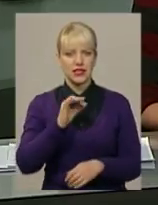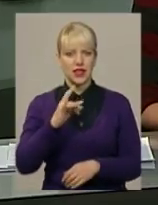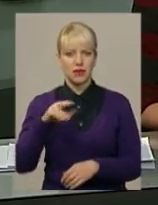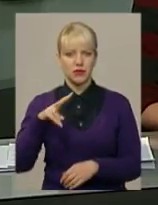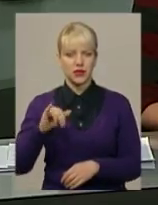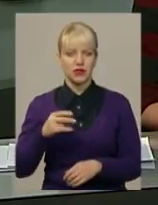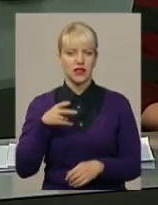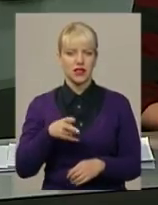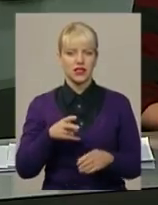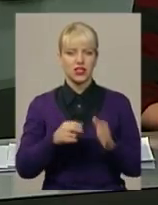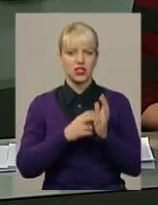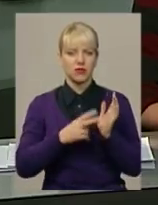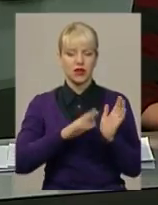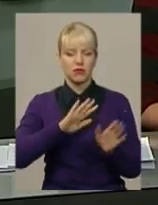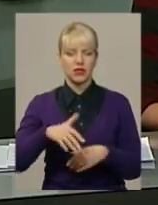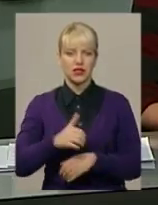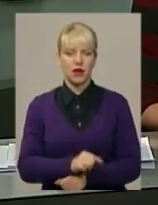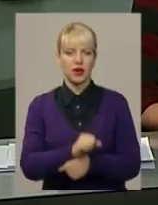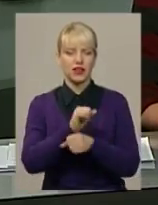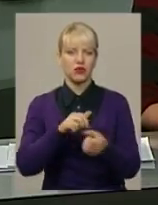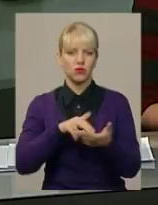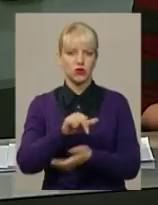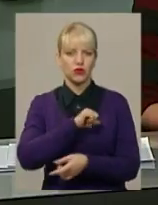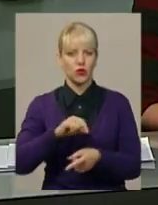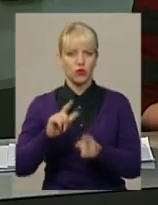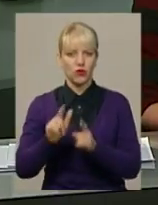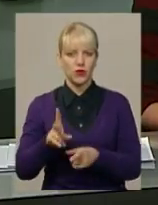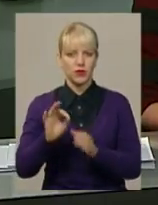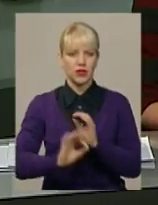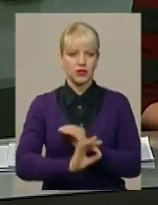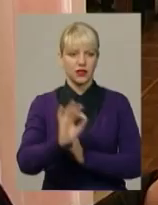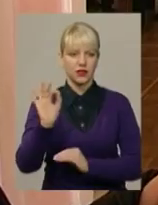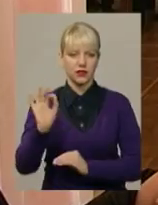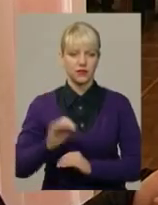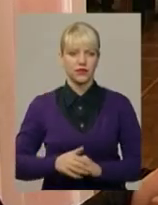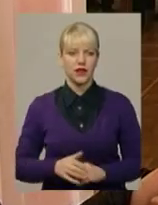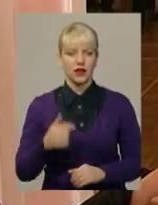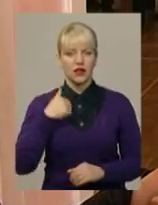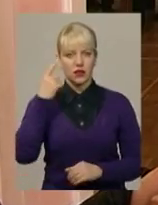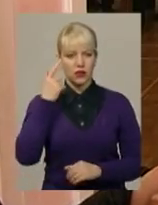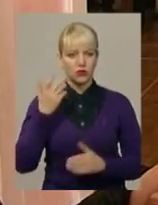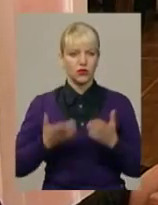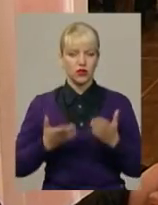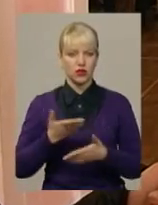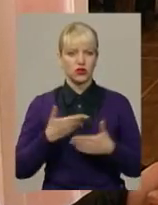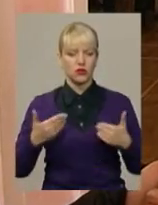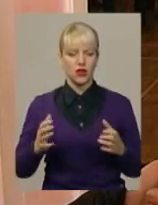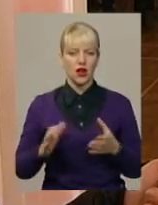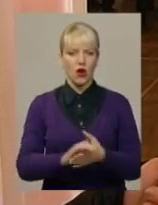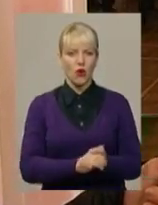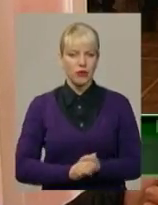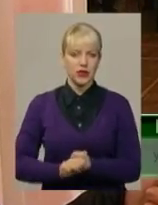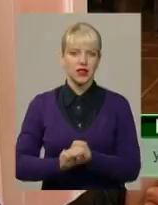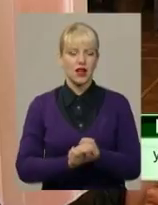2014-го після Майдану пішов добровольцем на схід. Я думаю, що ми об'єднаємося